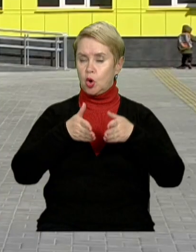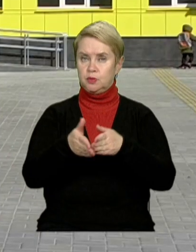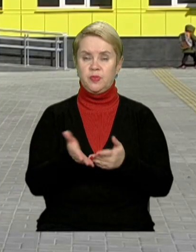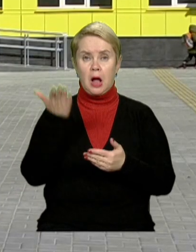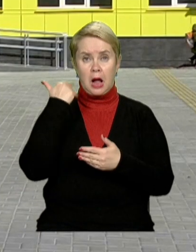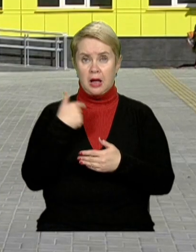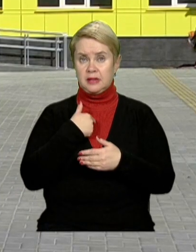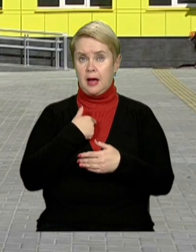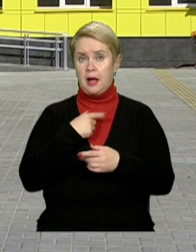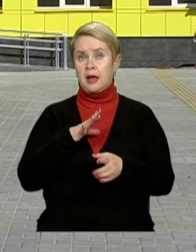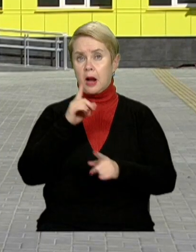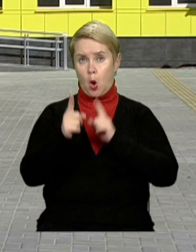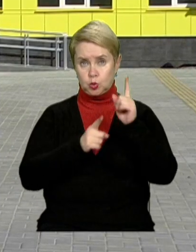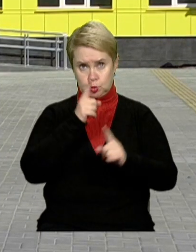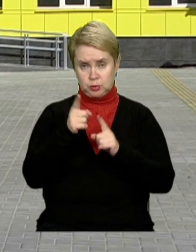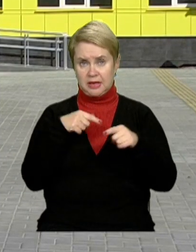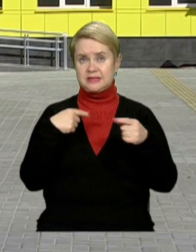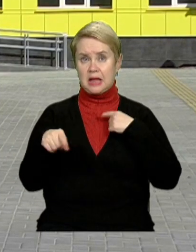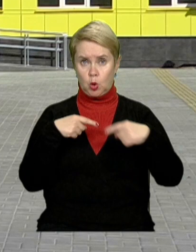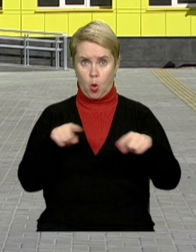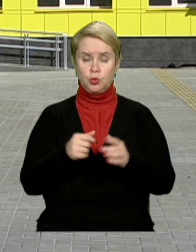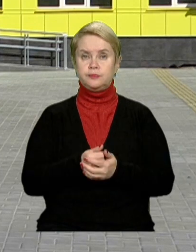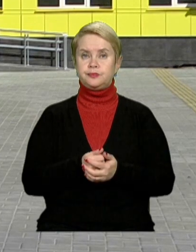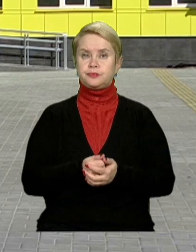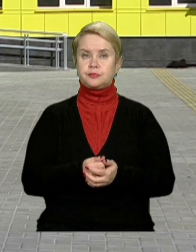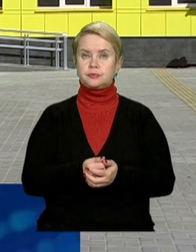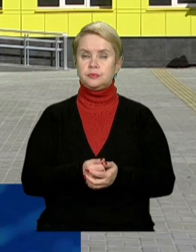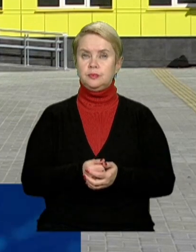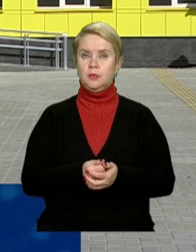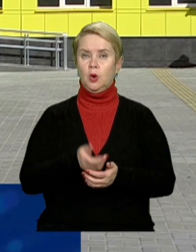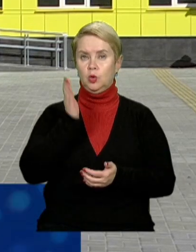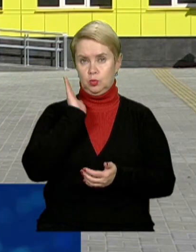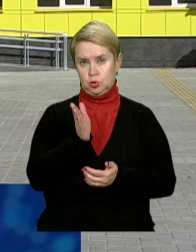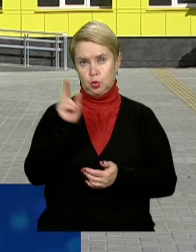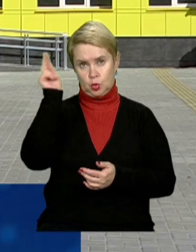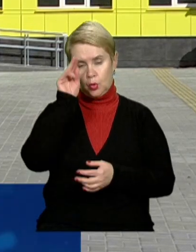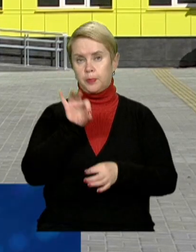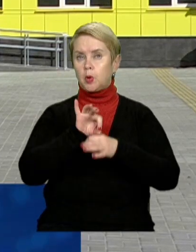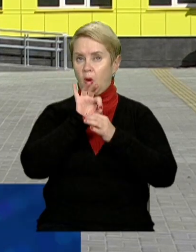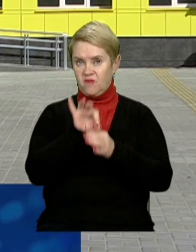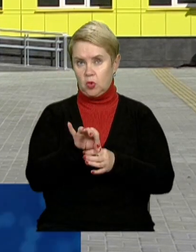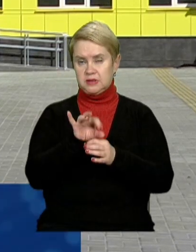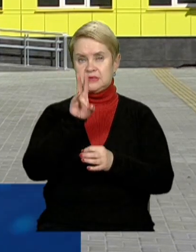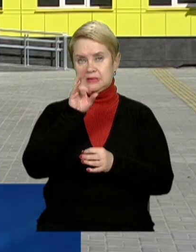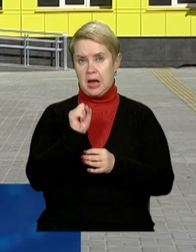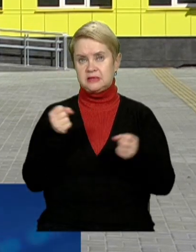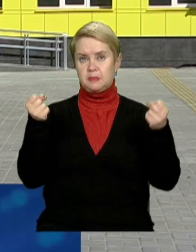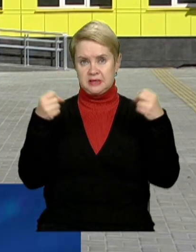Коли прийде наша реконструкція стадіону, будуть уроки проводитися на